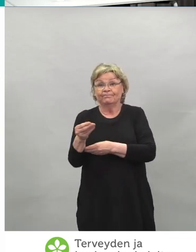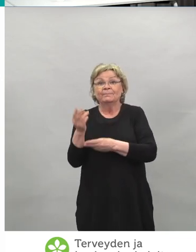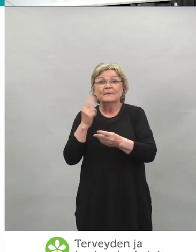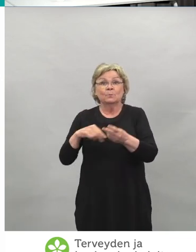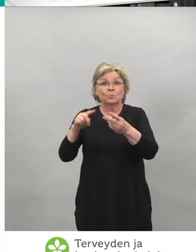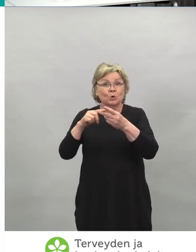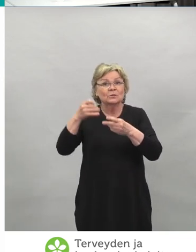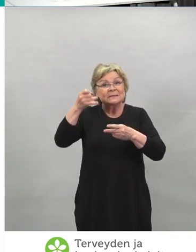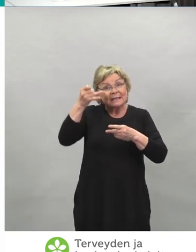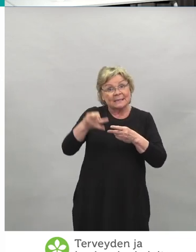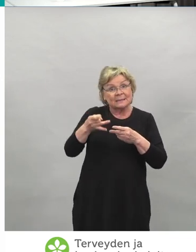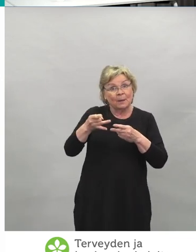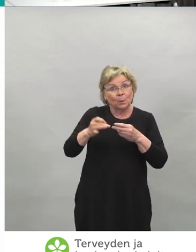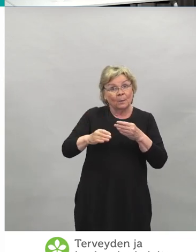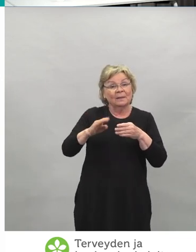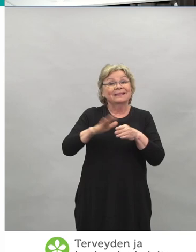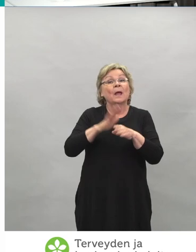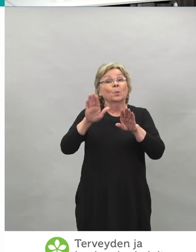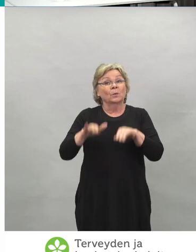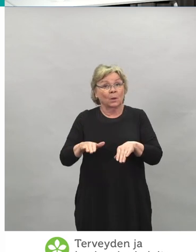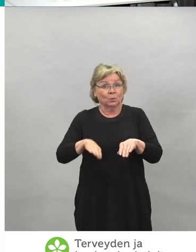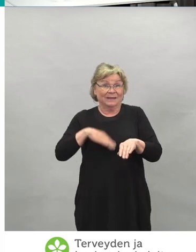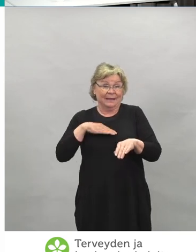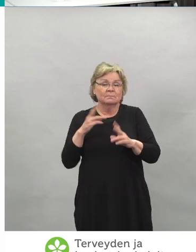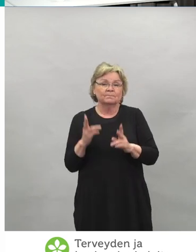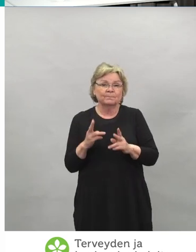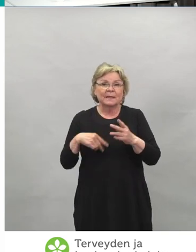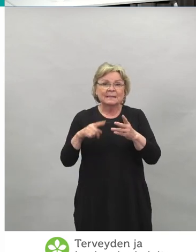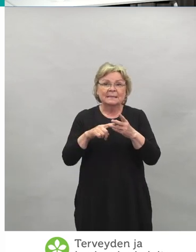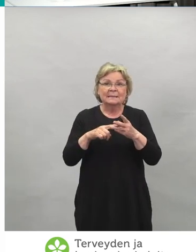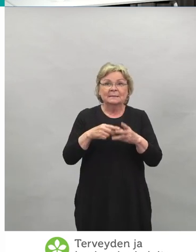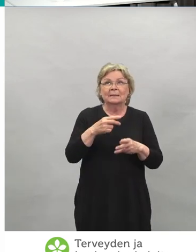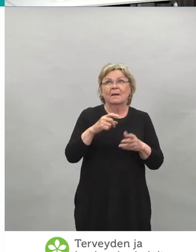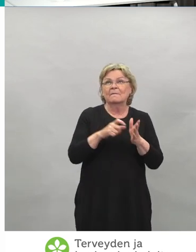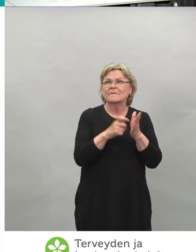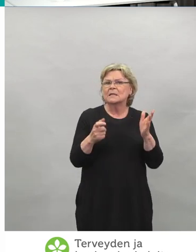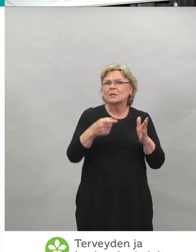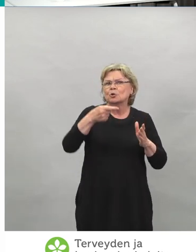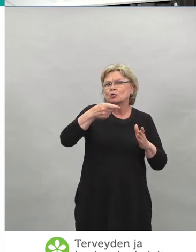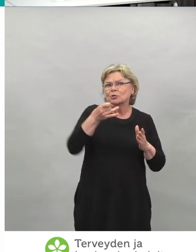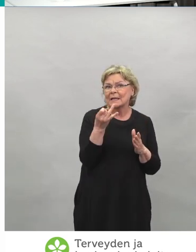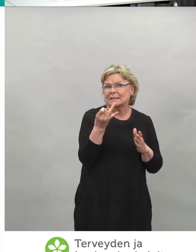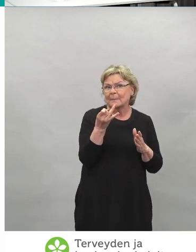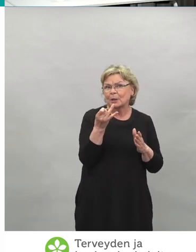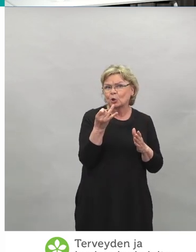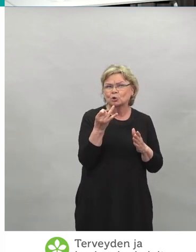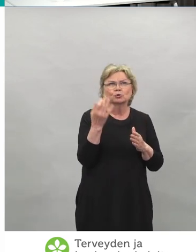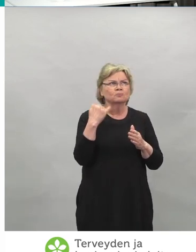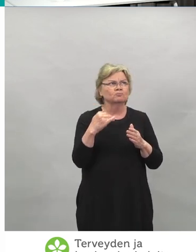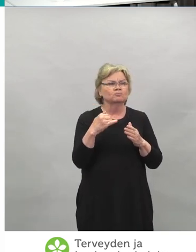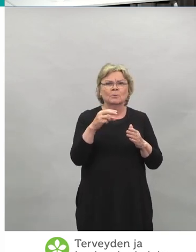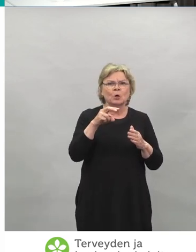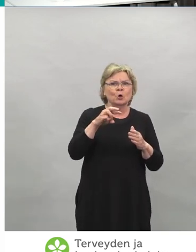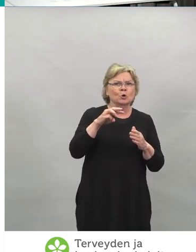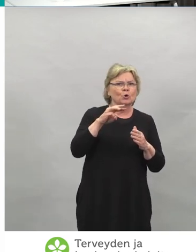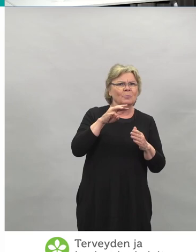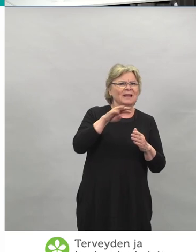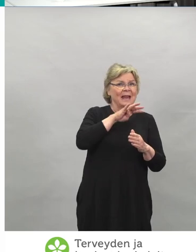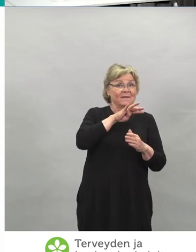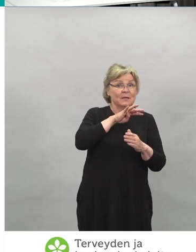myöskin 70 vuotta täyttäneet. Ja sitten tuosta viikolta 17 eli kolme neljä viikkoa sitten